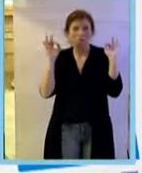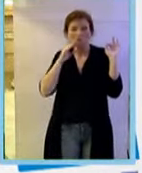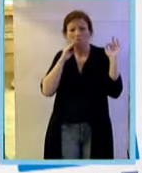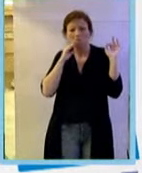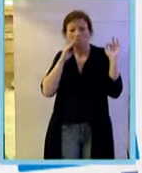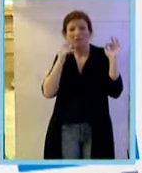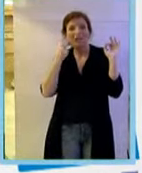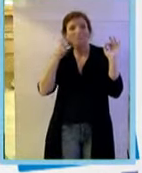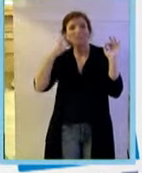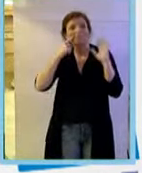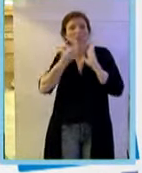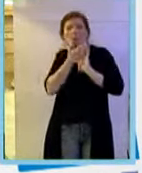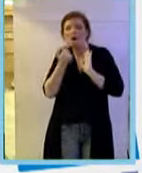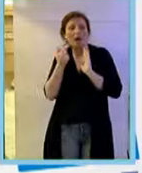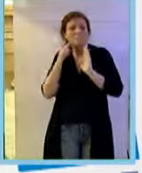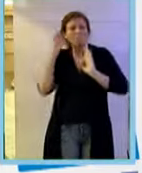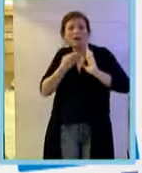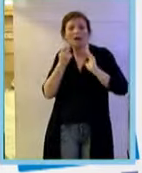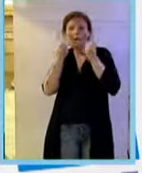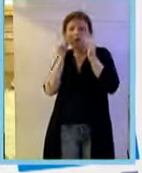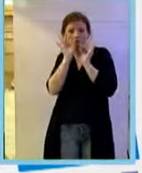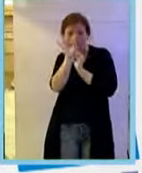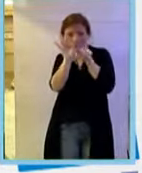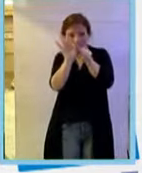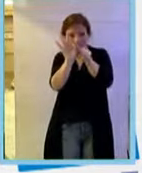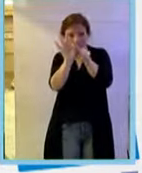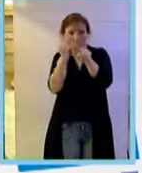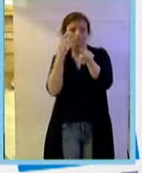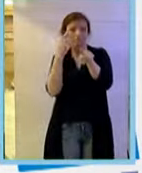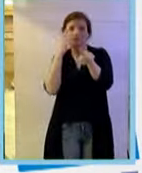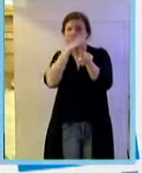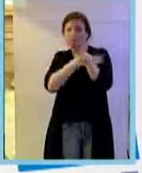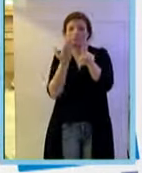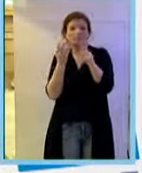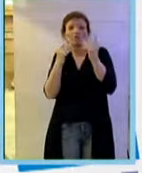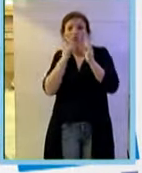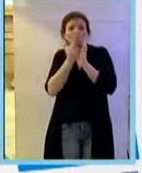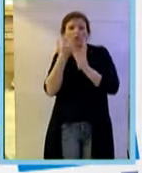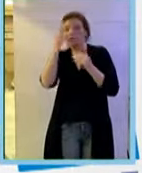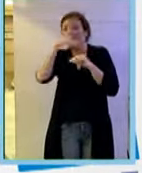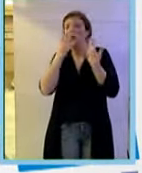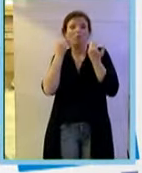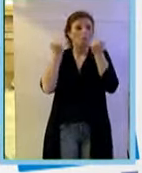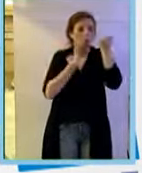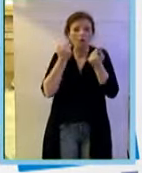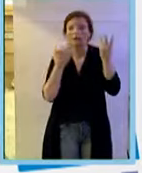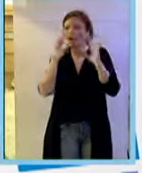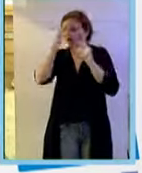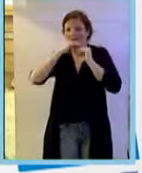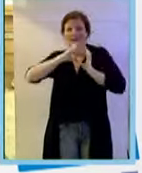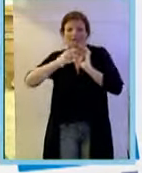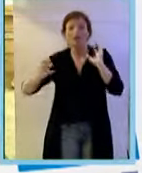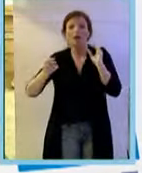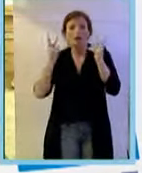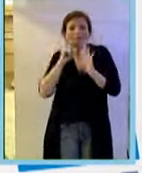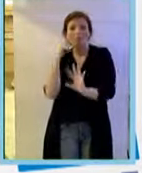quello che viene colpito soprattutto è la visione centrale che è molto importante per esempio per guidare per qualsiasi cosa quindi la